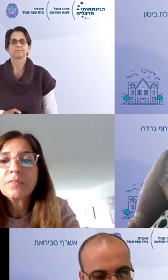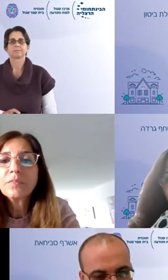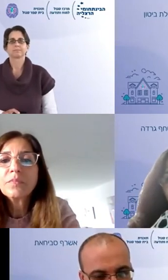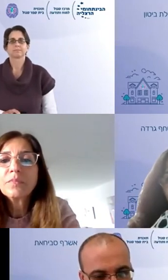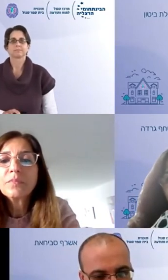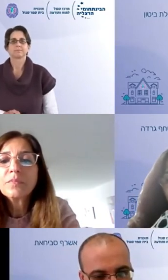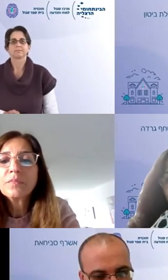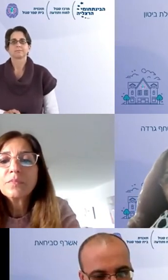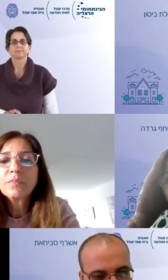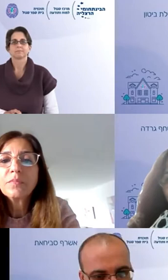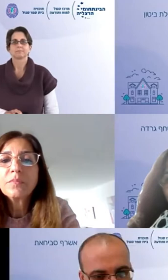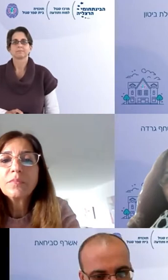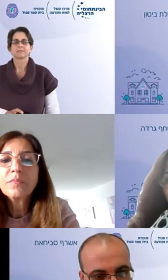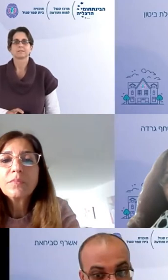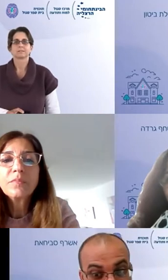ספר בן 13